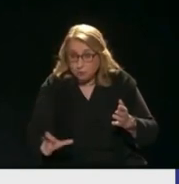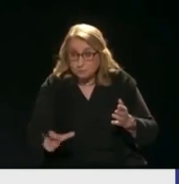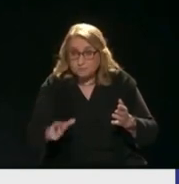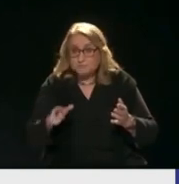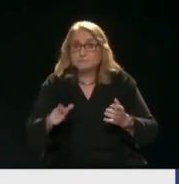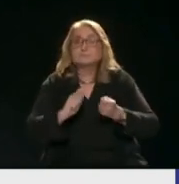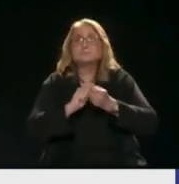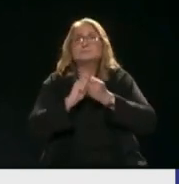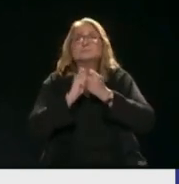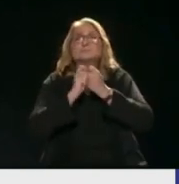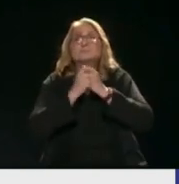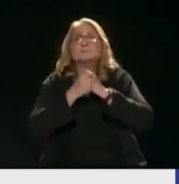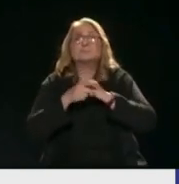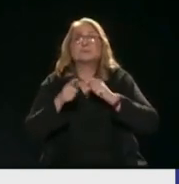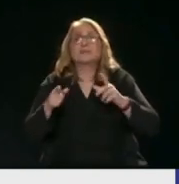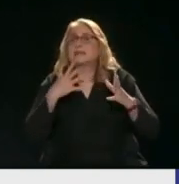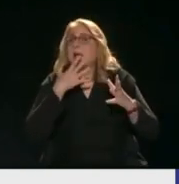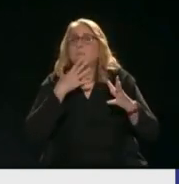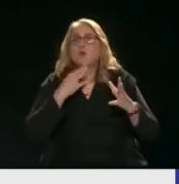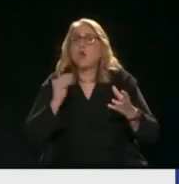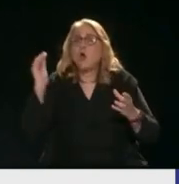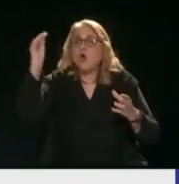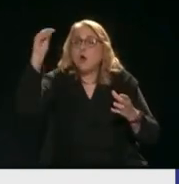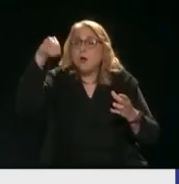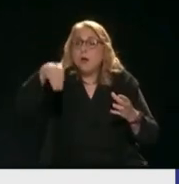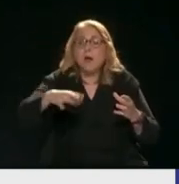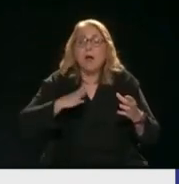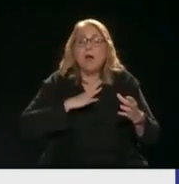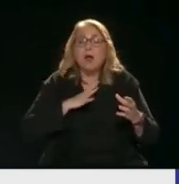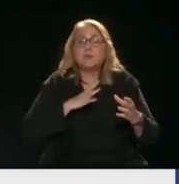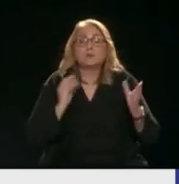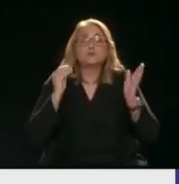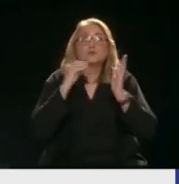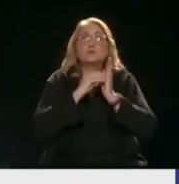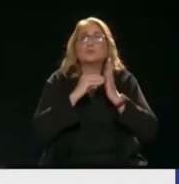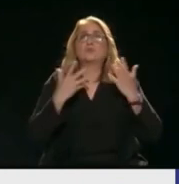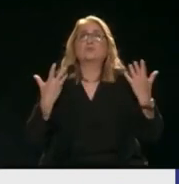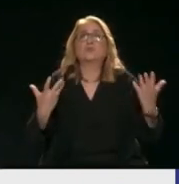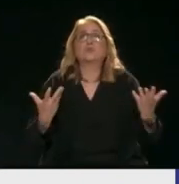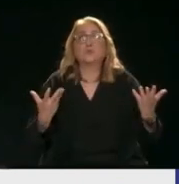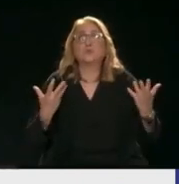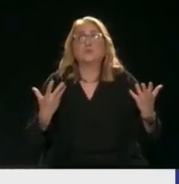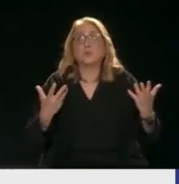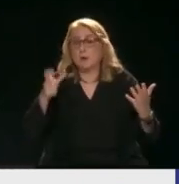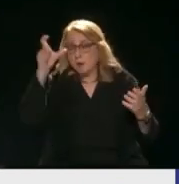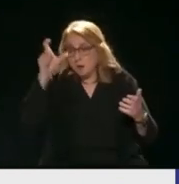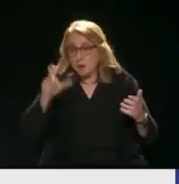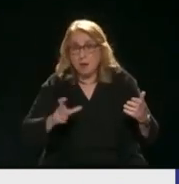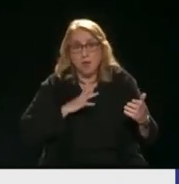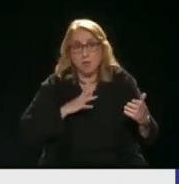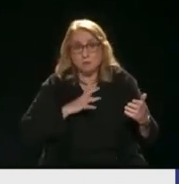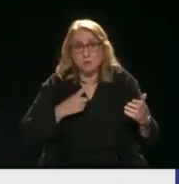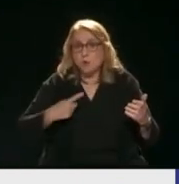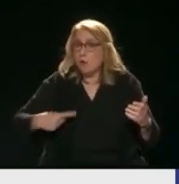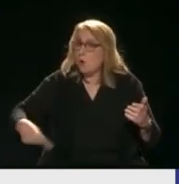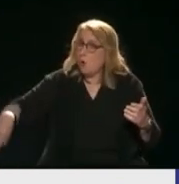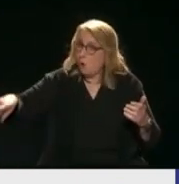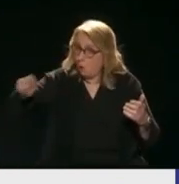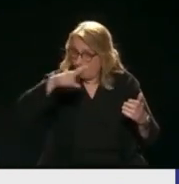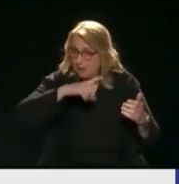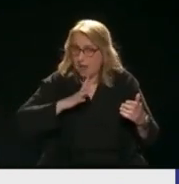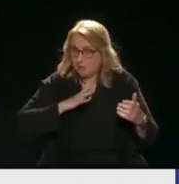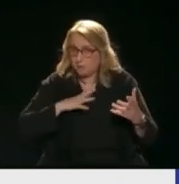και σκοπό Είναι η εσαρκωσή του Σε ποιο σχέδιο εντάστατε Αν είναι δυνατόν καταλαβαίνετε όλοι Ότι είμαστε συλλογικά όντα